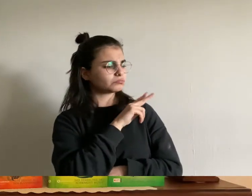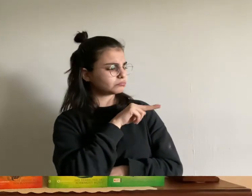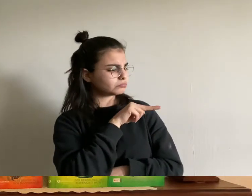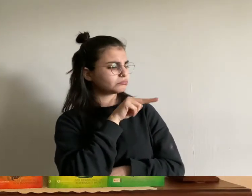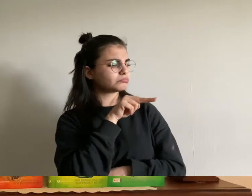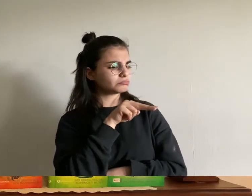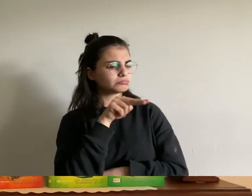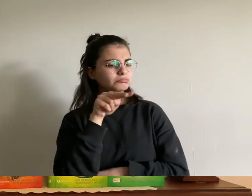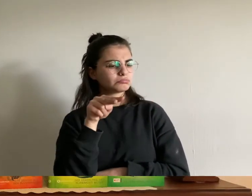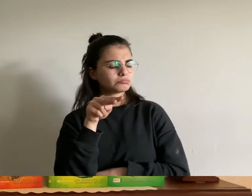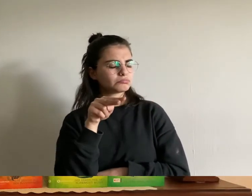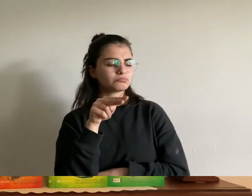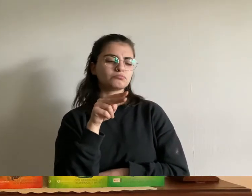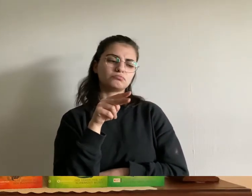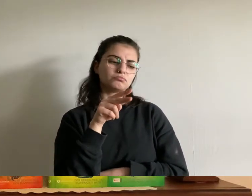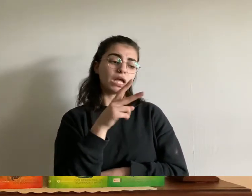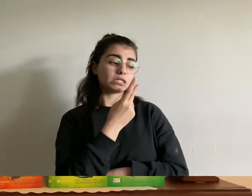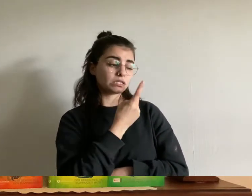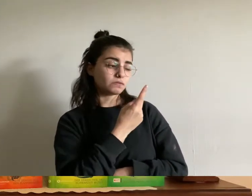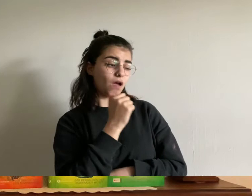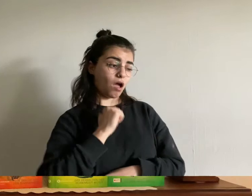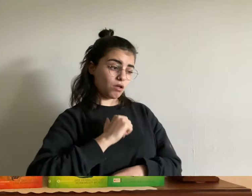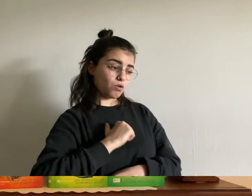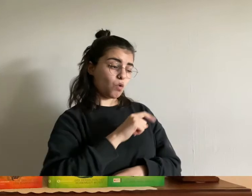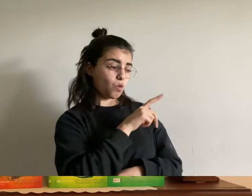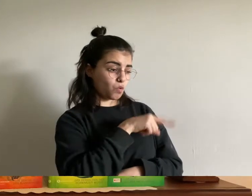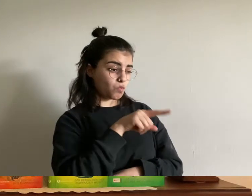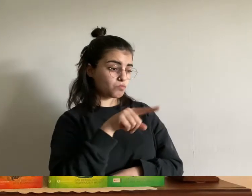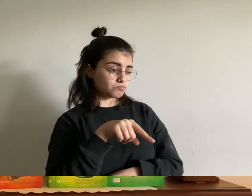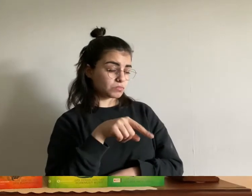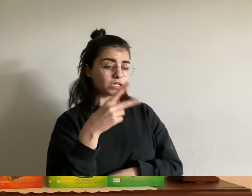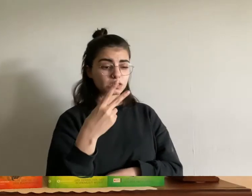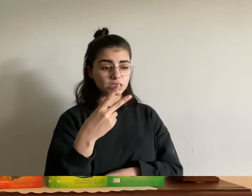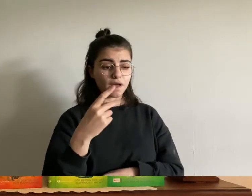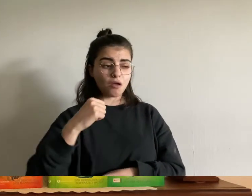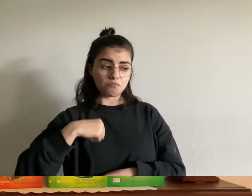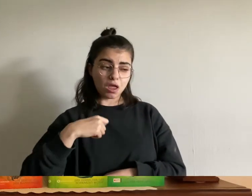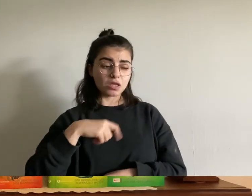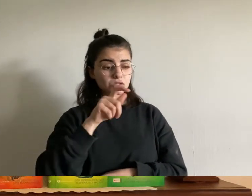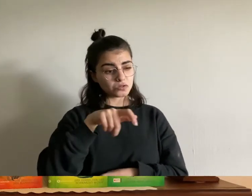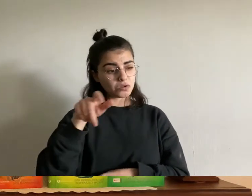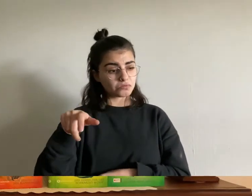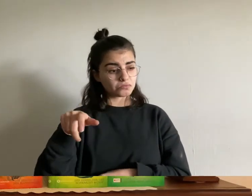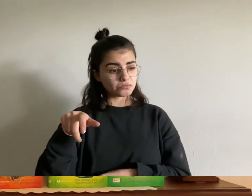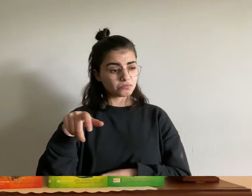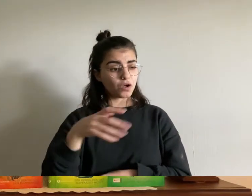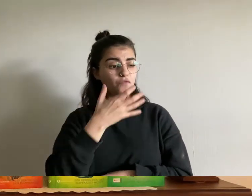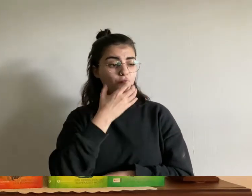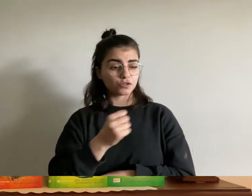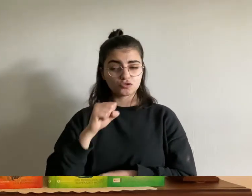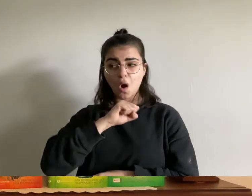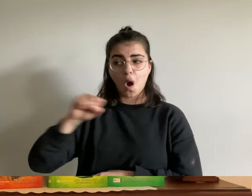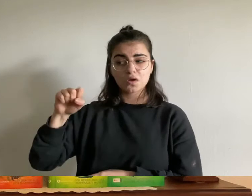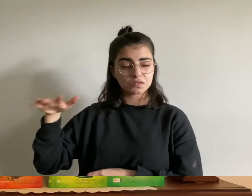zwei jungen und zwei mädchen auf dem weg zum ostmeer mit einem schwert das dem von könig horald